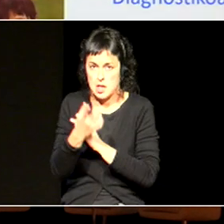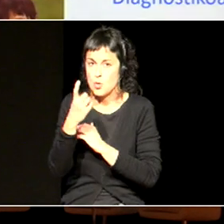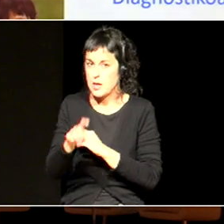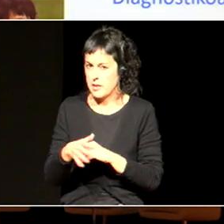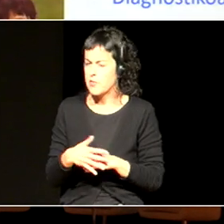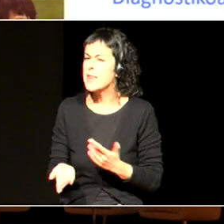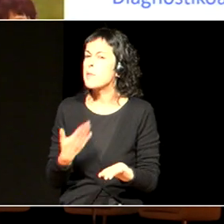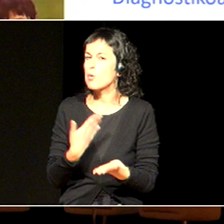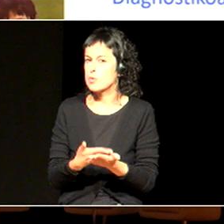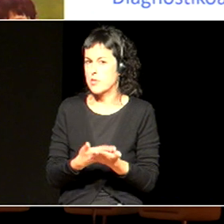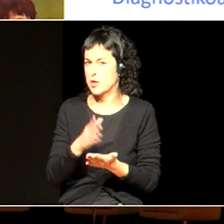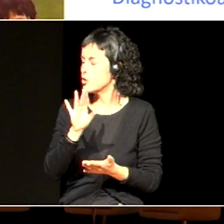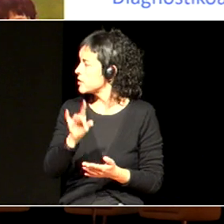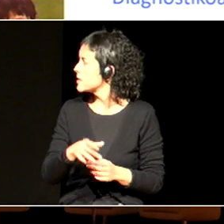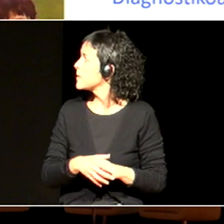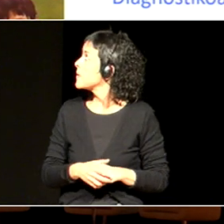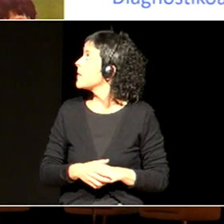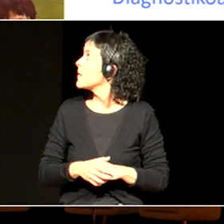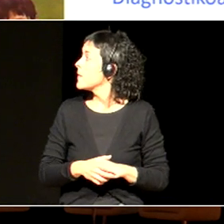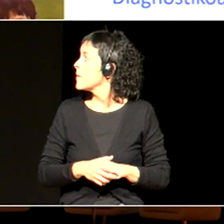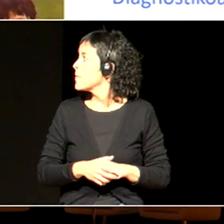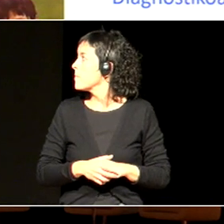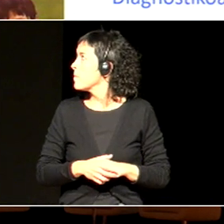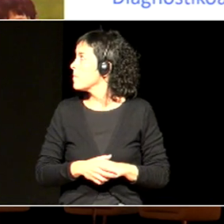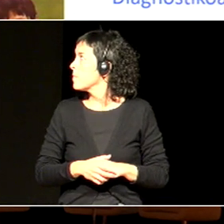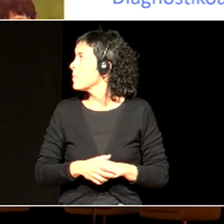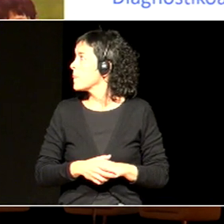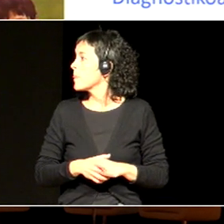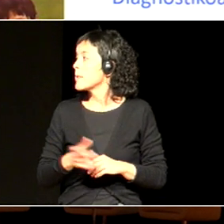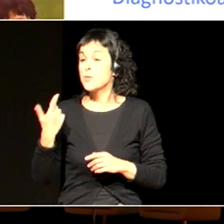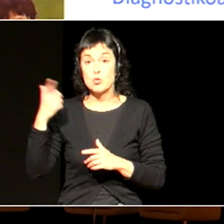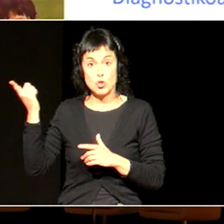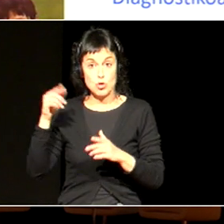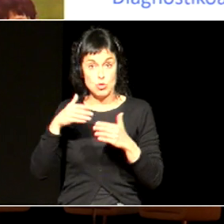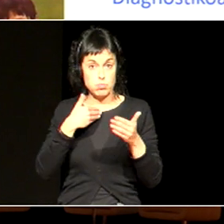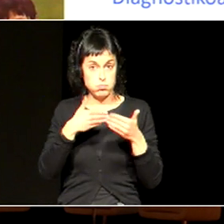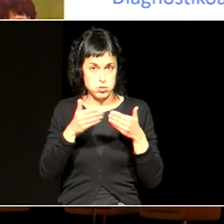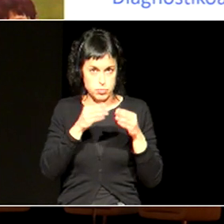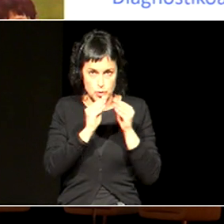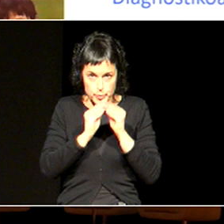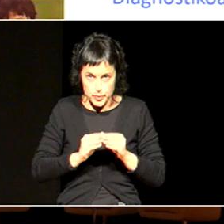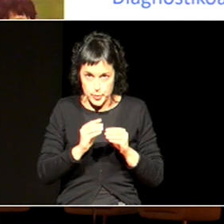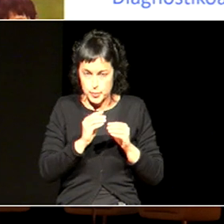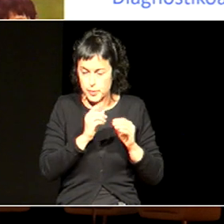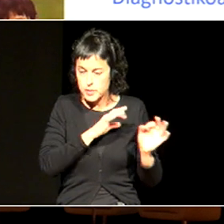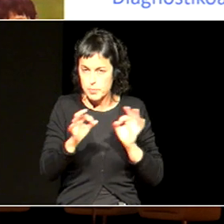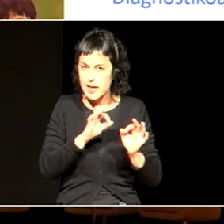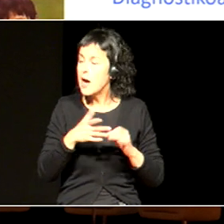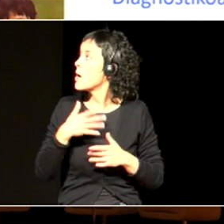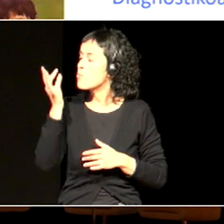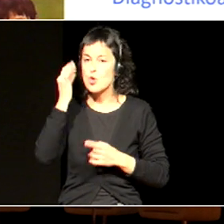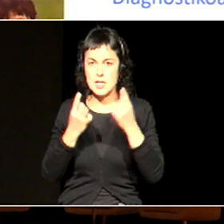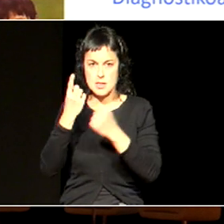justifikazioan, horbe bai justifikazioan, ba, powerpointa egiterakoan, ba, andra batzuk ekarri ditugu ez. Lehenengo